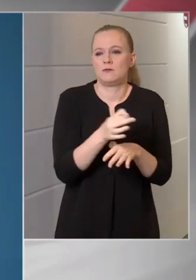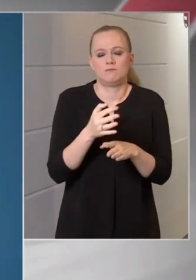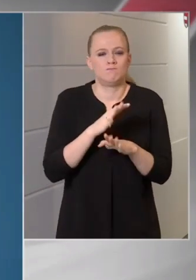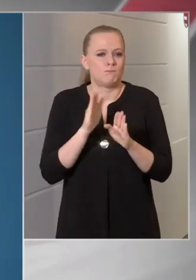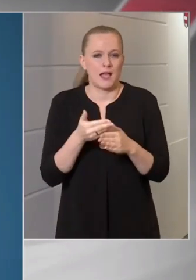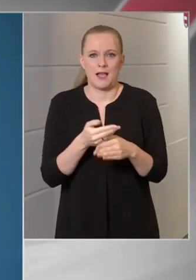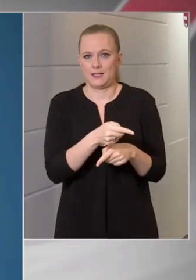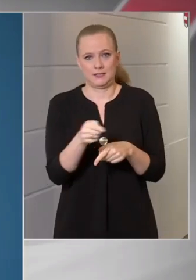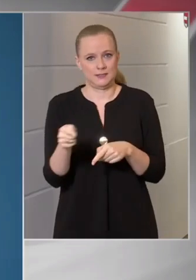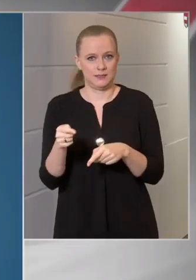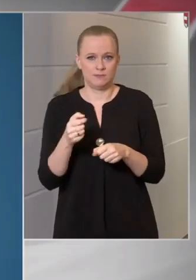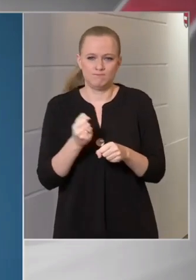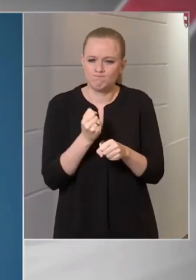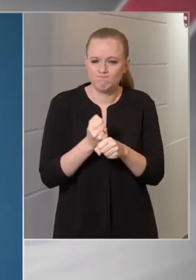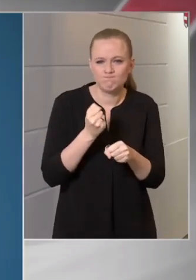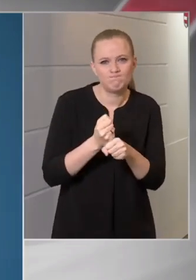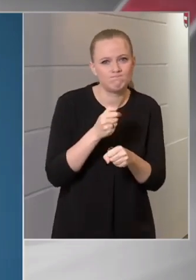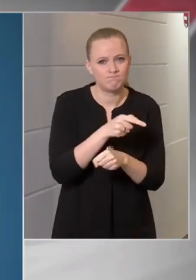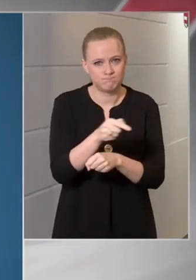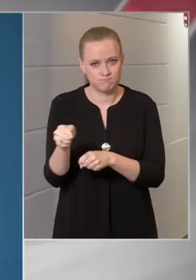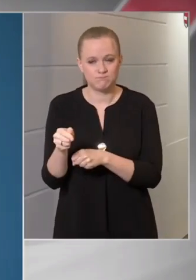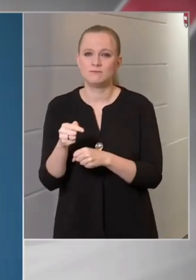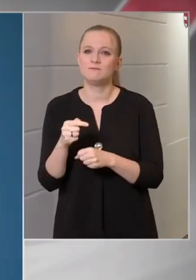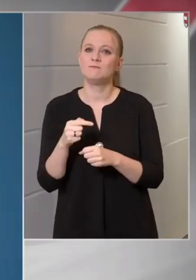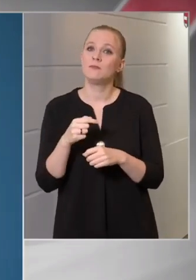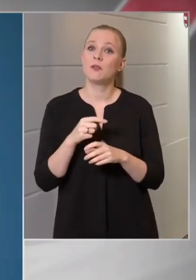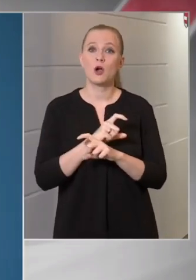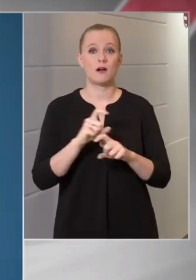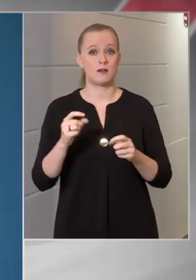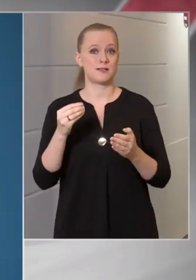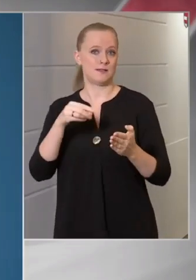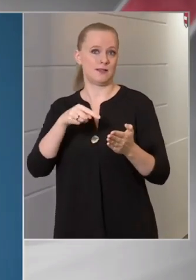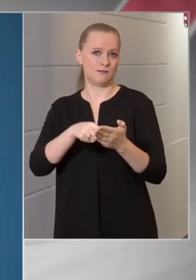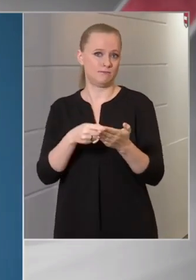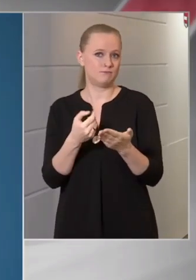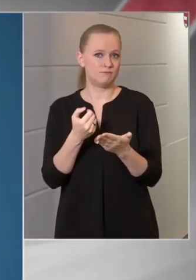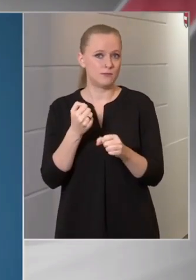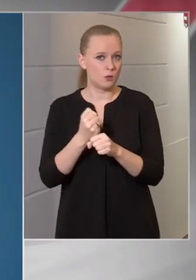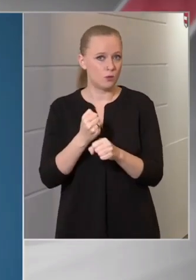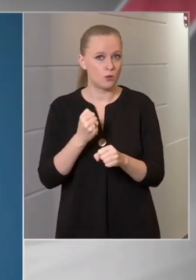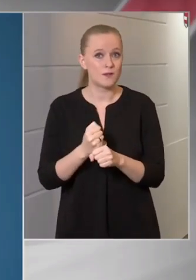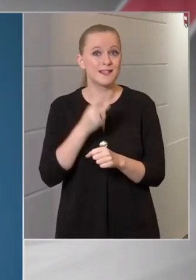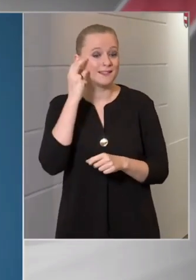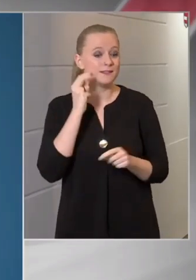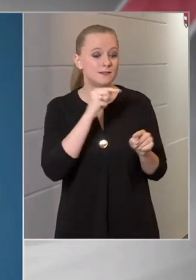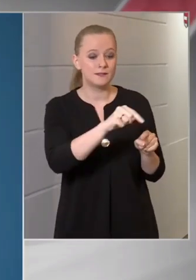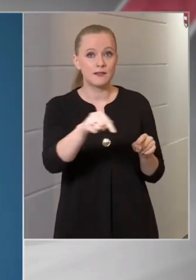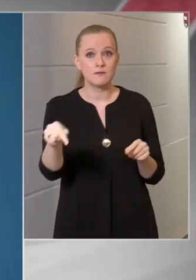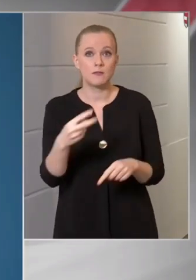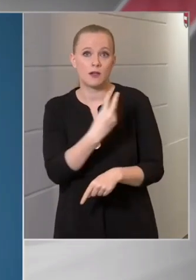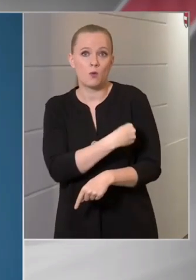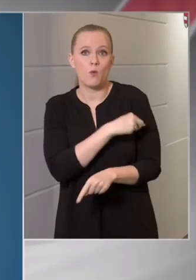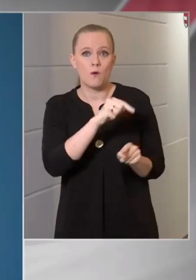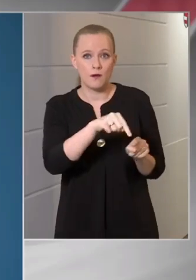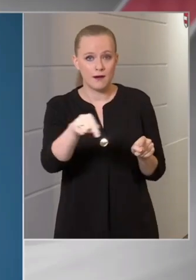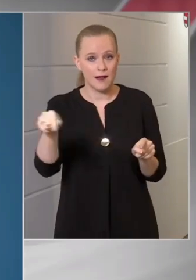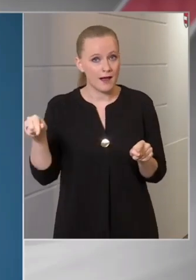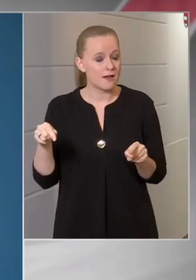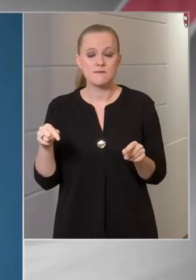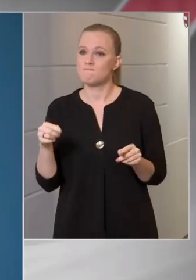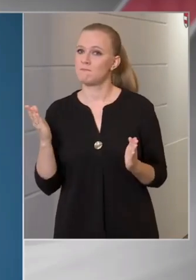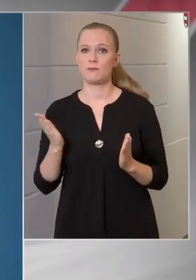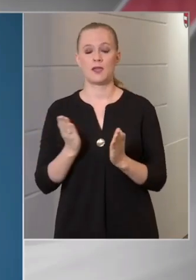bárki, bárki, aki azon fáradozik, hogy az intézményeinkben, kórházainkban megfelelő